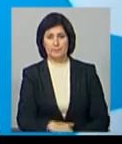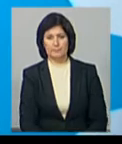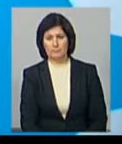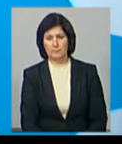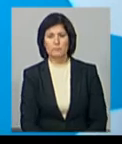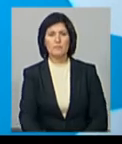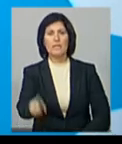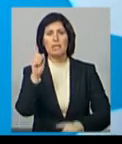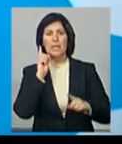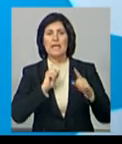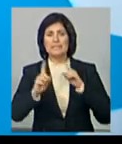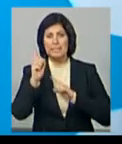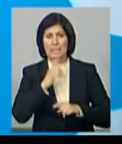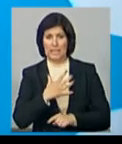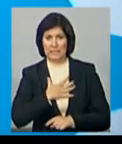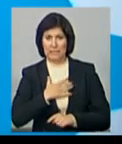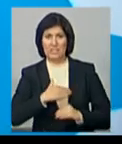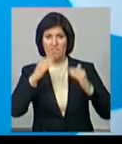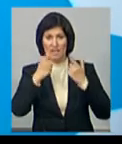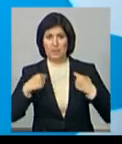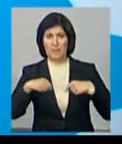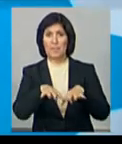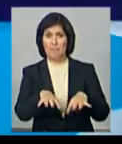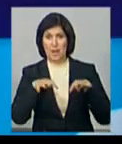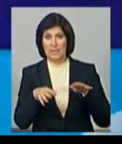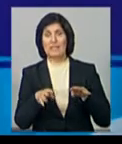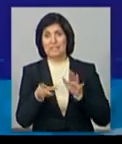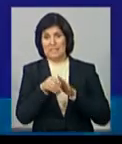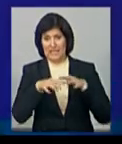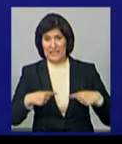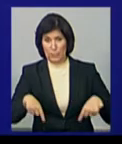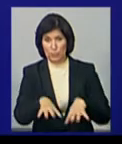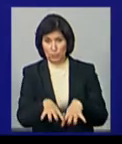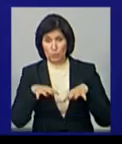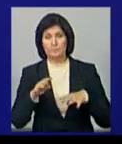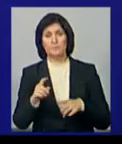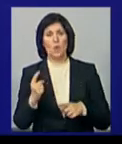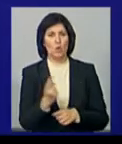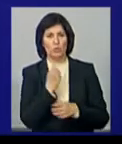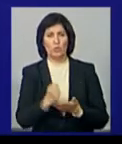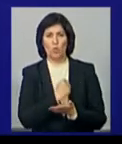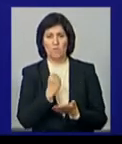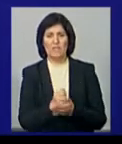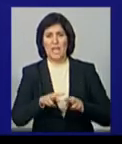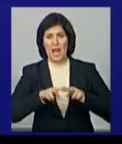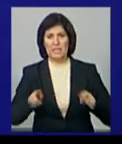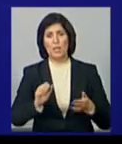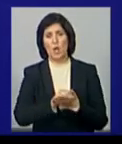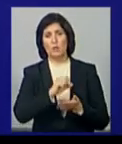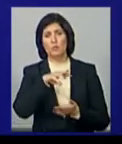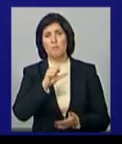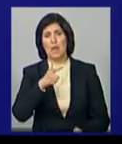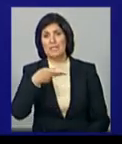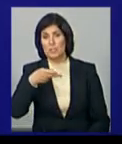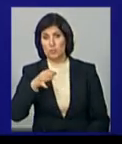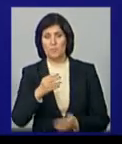Сенат Канади, Верхня Палата Парламенту слідом за Нижньою одностайно ухвалила аналог акту Магнітського. Він